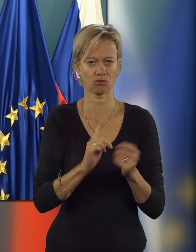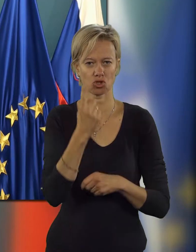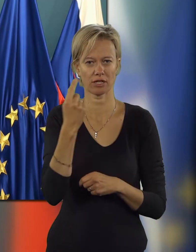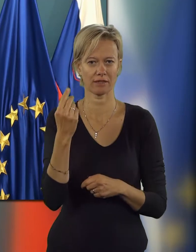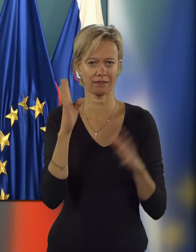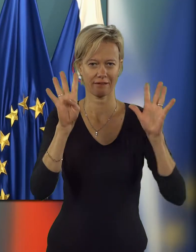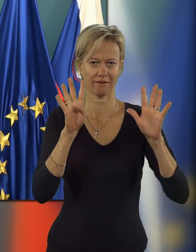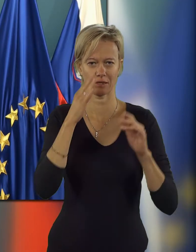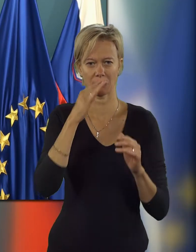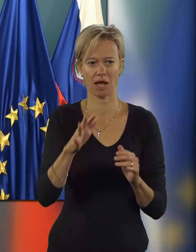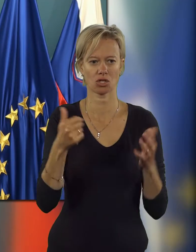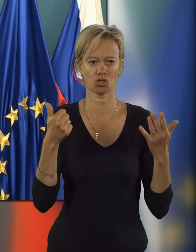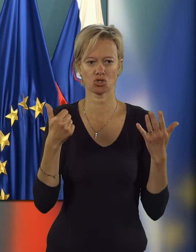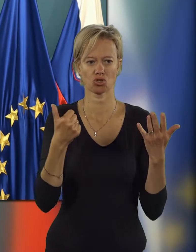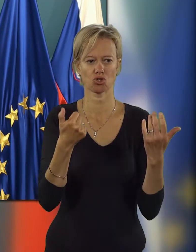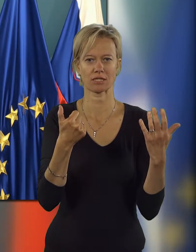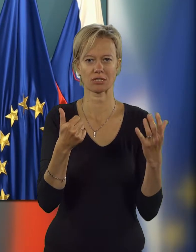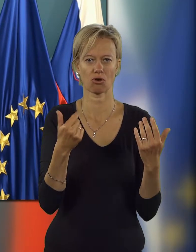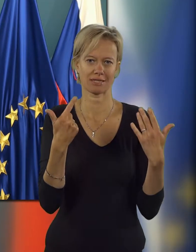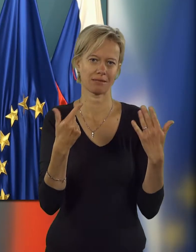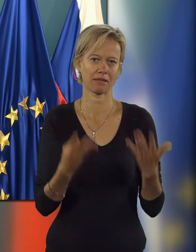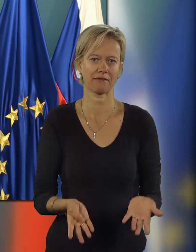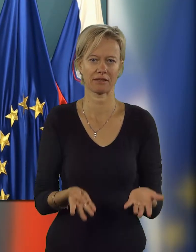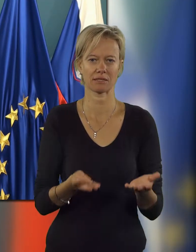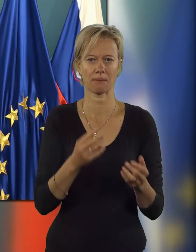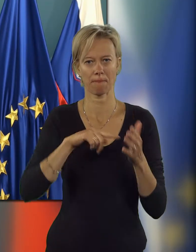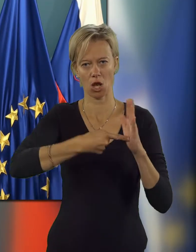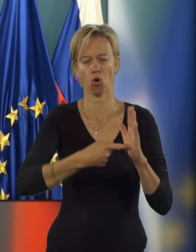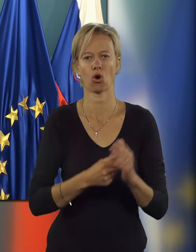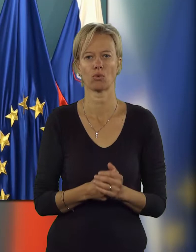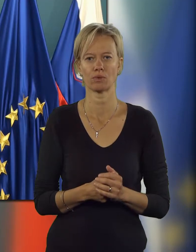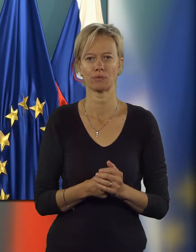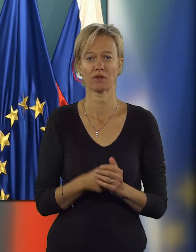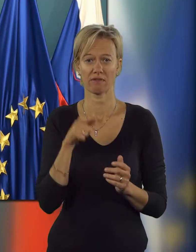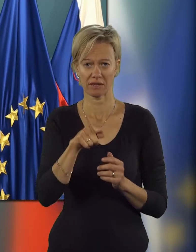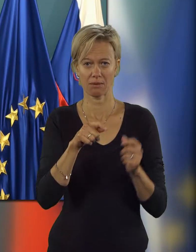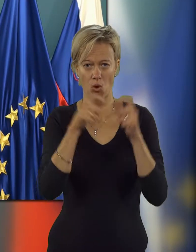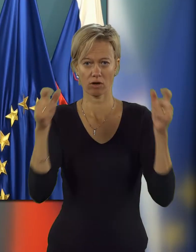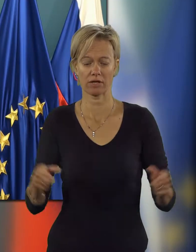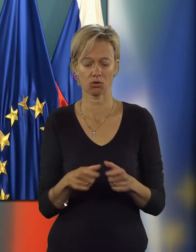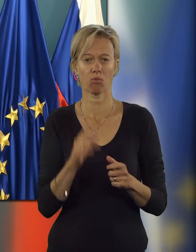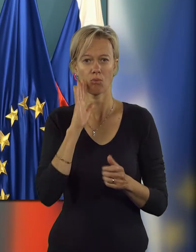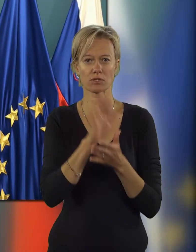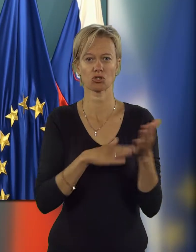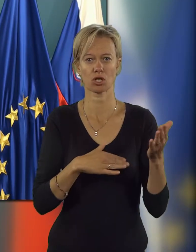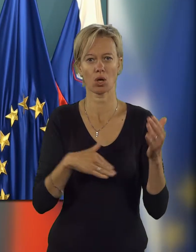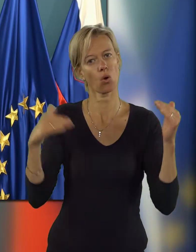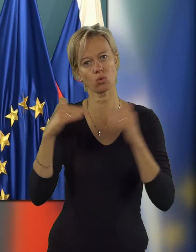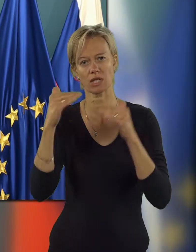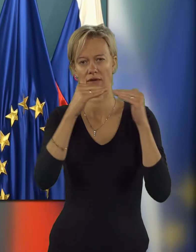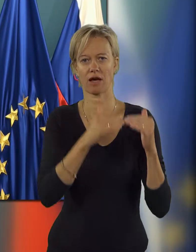v višini 9 milijard 697 milijonov. V tem okviru bomo začeli